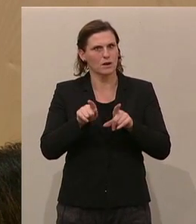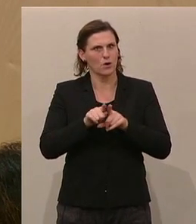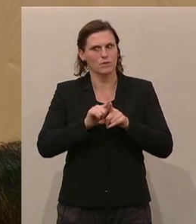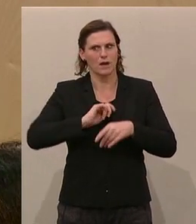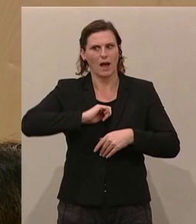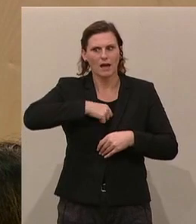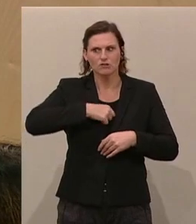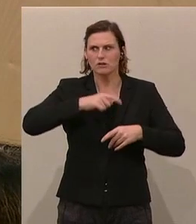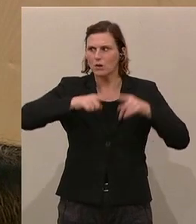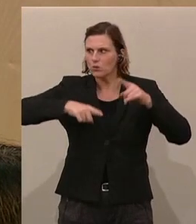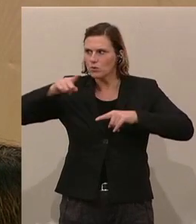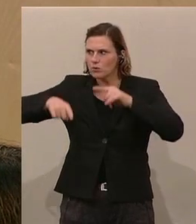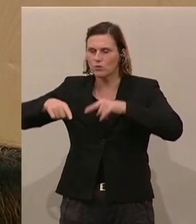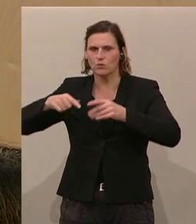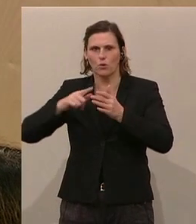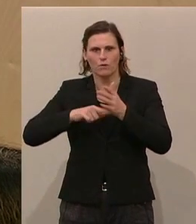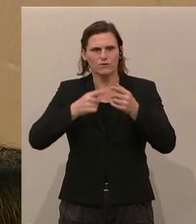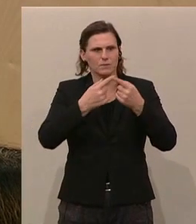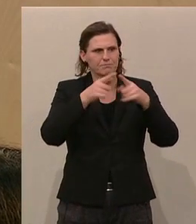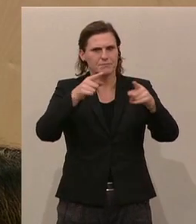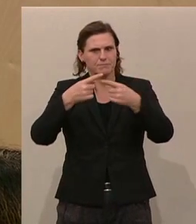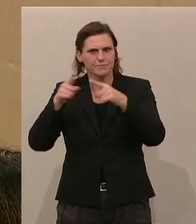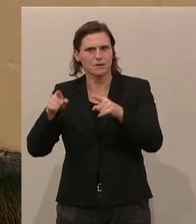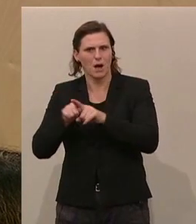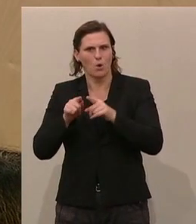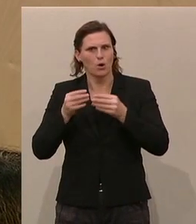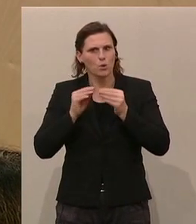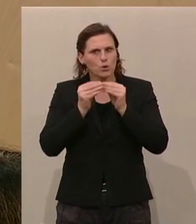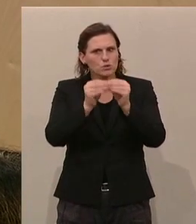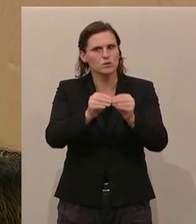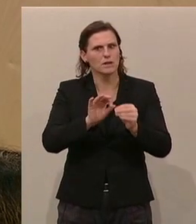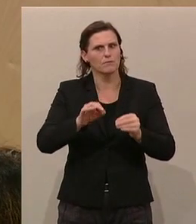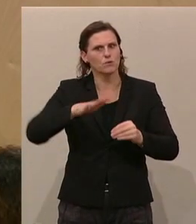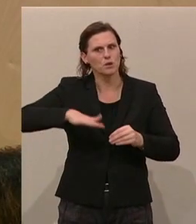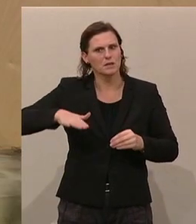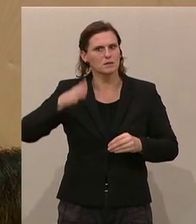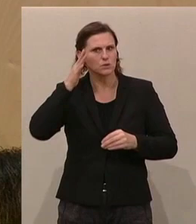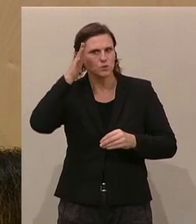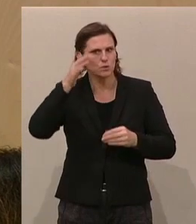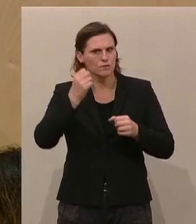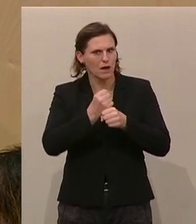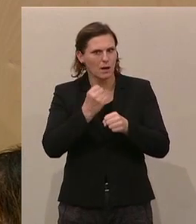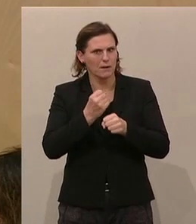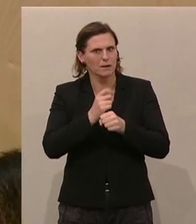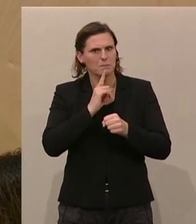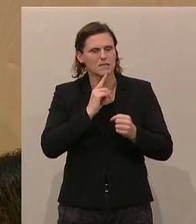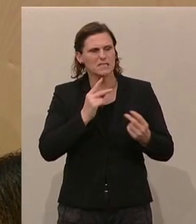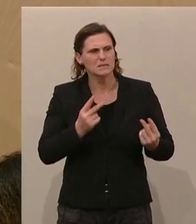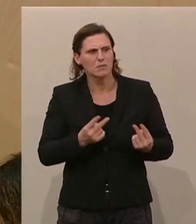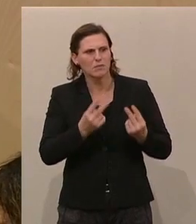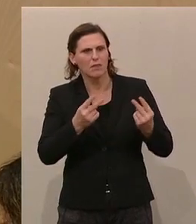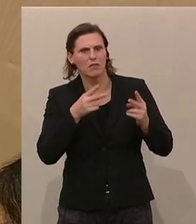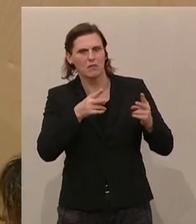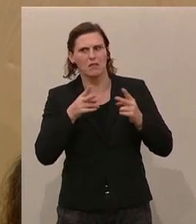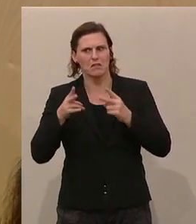Gräben, die es offensichtlich gibt, auch versucht, konstruktiv im Sinne der Zukunft unserer Kinder zu arbeiten und die Polemik eben versucht, hintanzustellen.